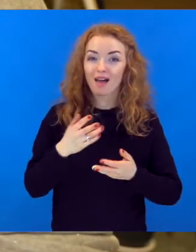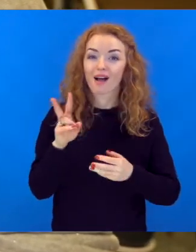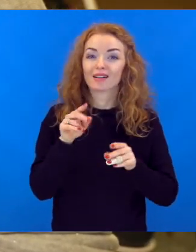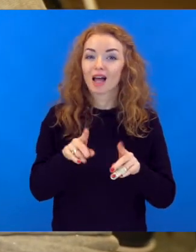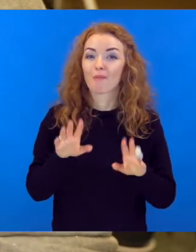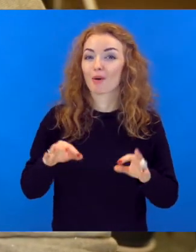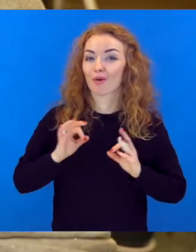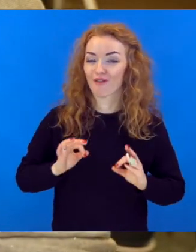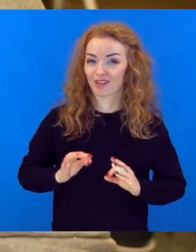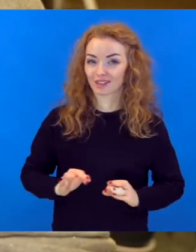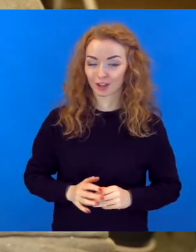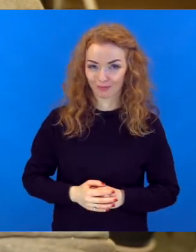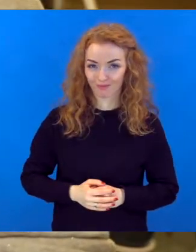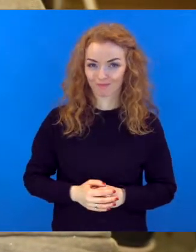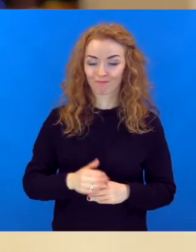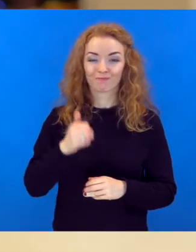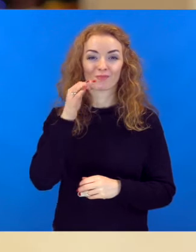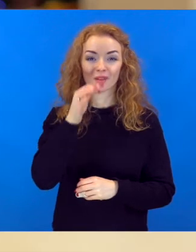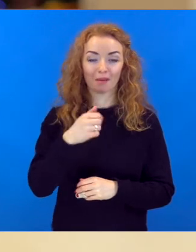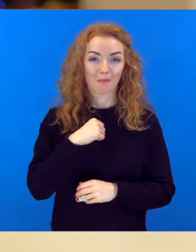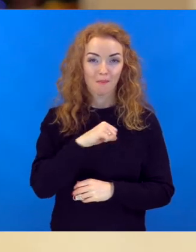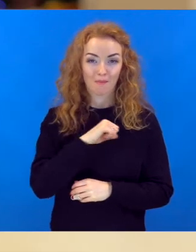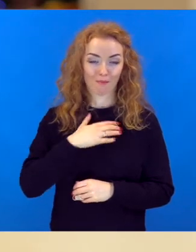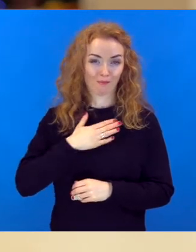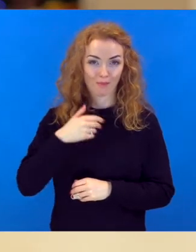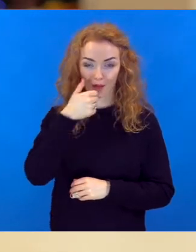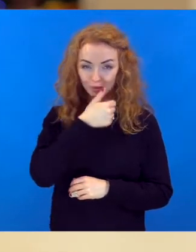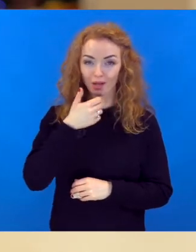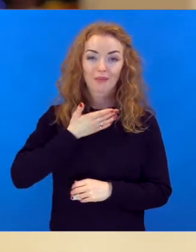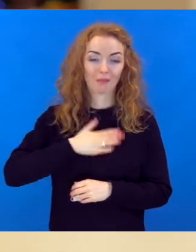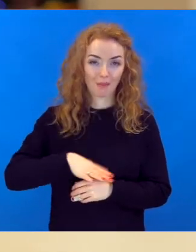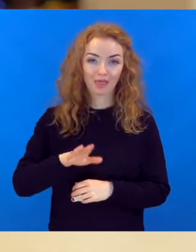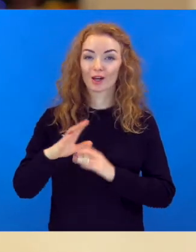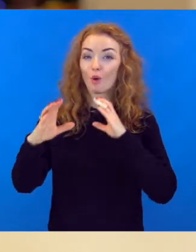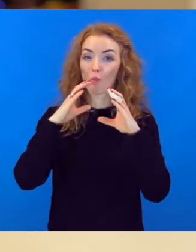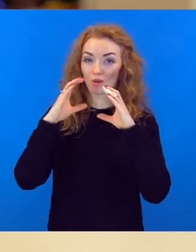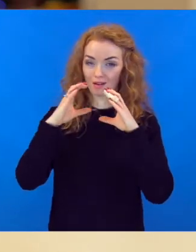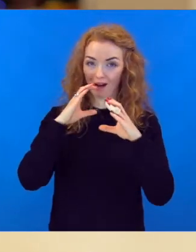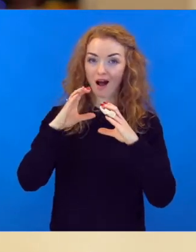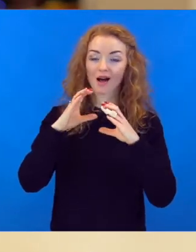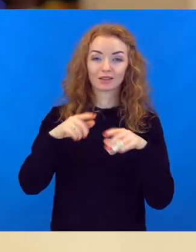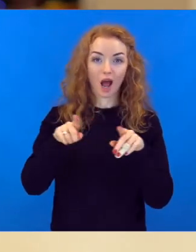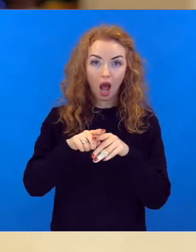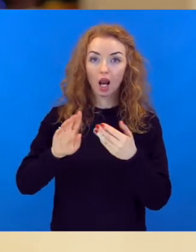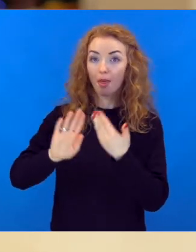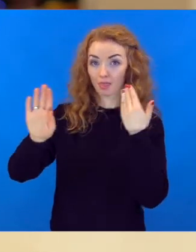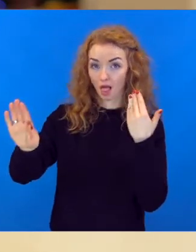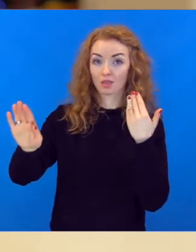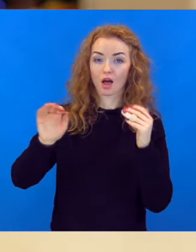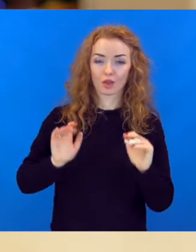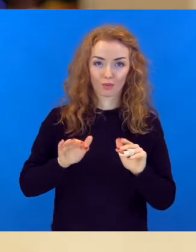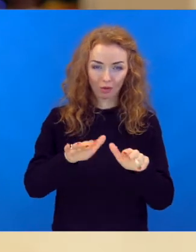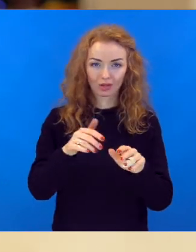pamēģināt, kas tad tas ir tas foršais. Skolotāju profesijam man personīgi vislabāk patīk komunikācija. Arī